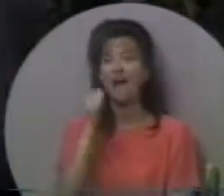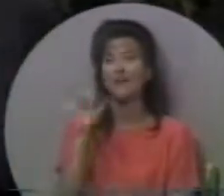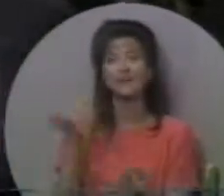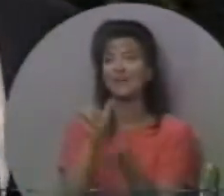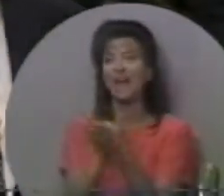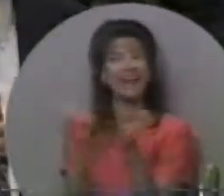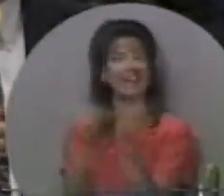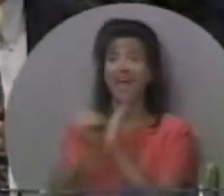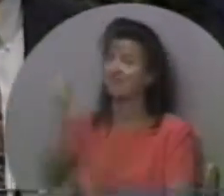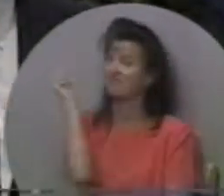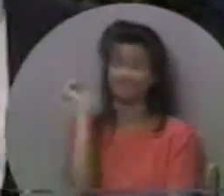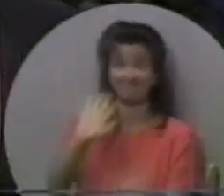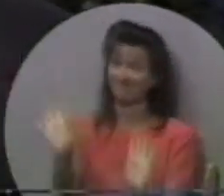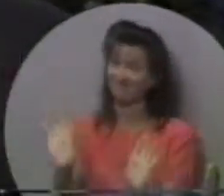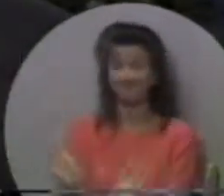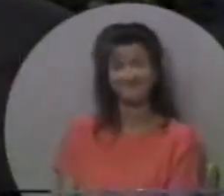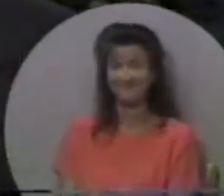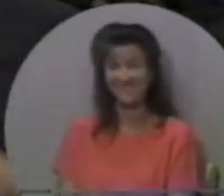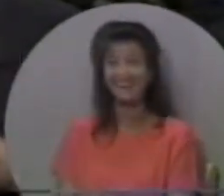Я біж не буду так.